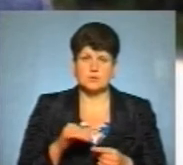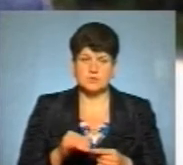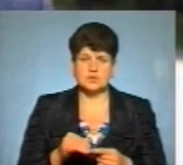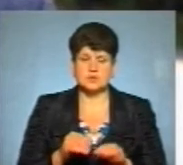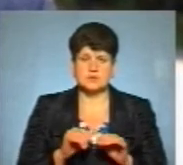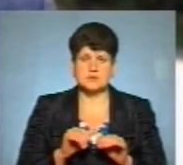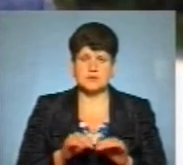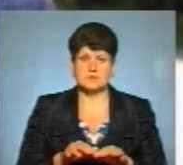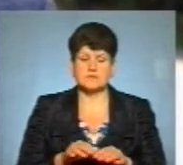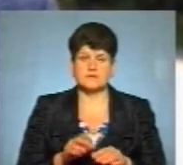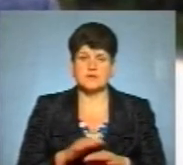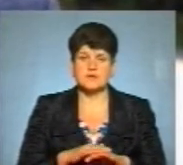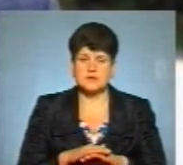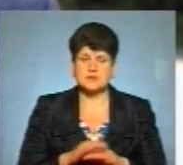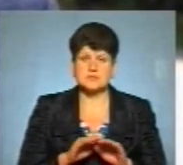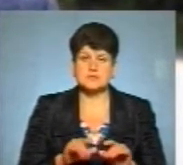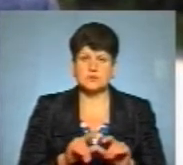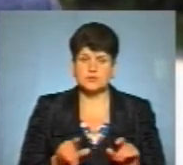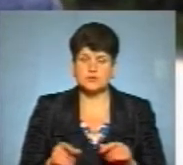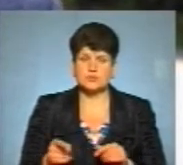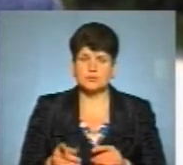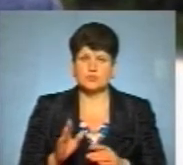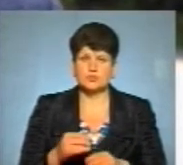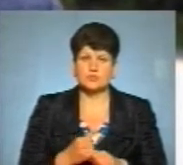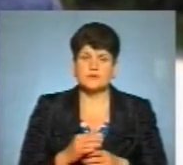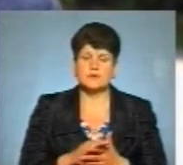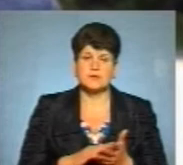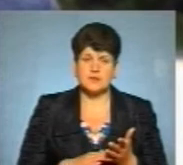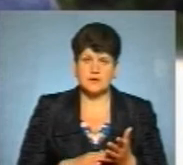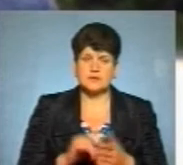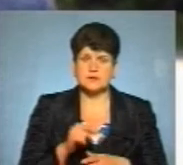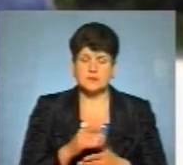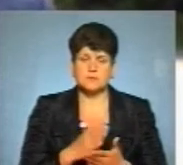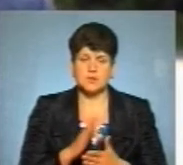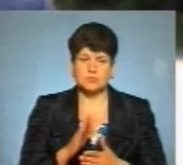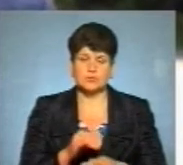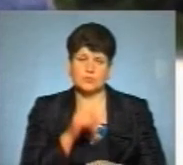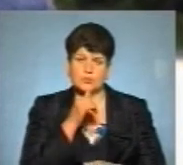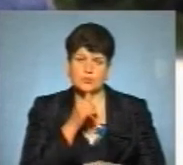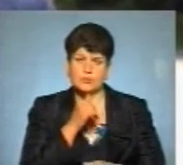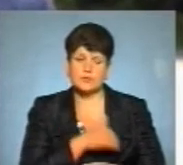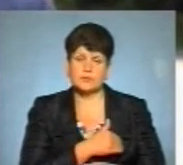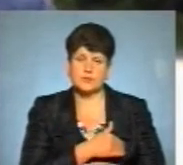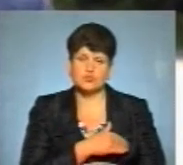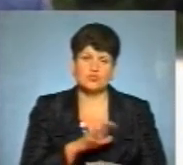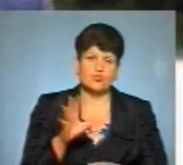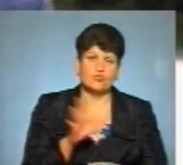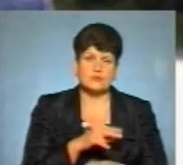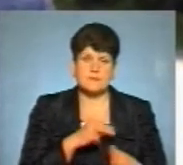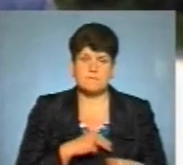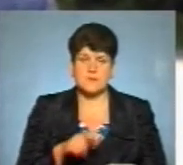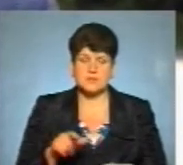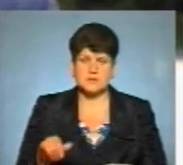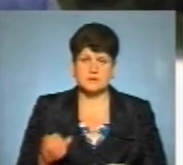на римках. Садочки у Тернополі працюватимуть і надалі. Там мають вимірювати температуру всім працівникам